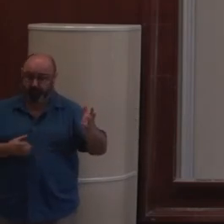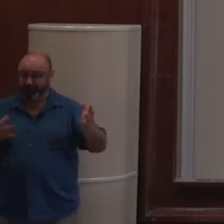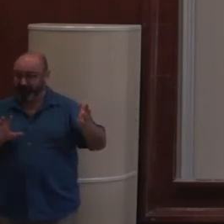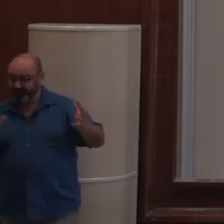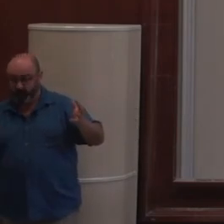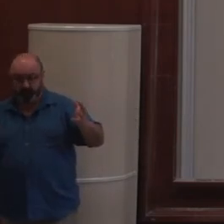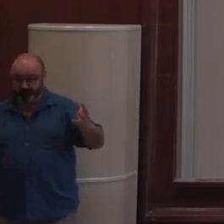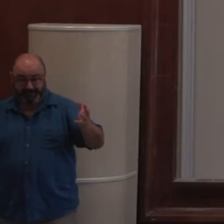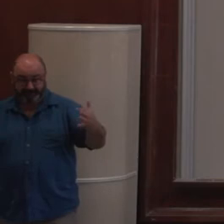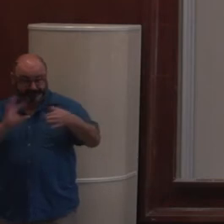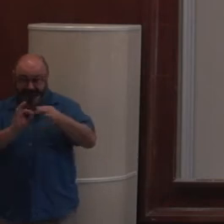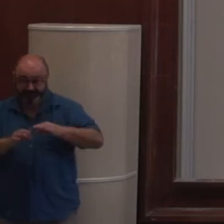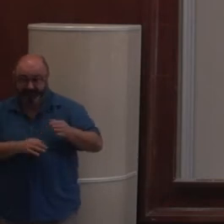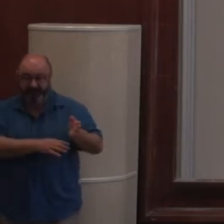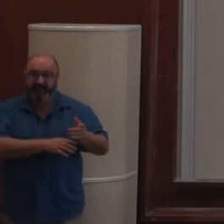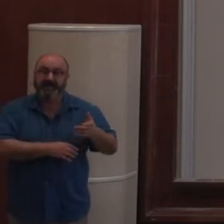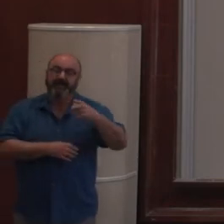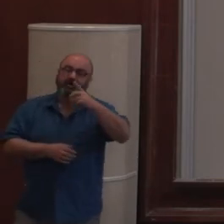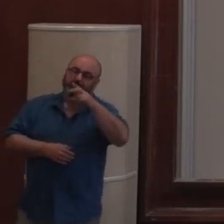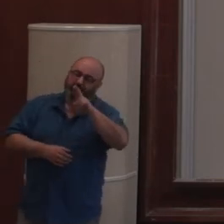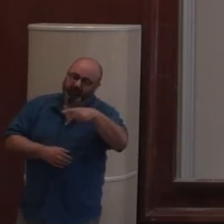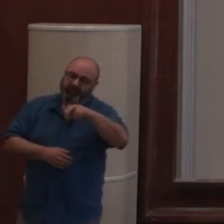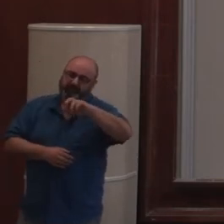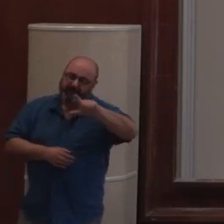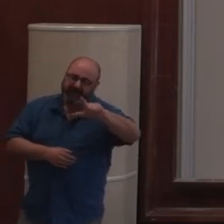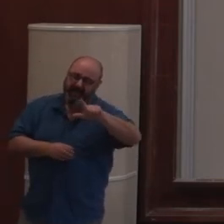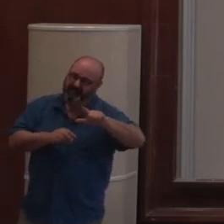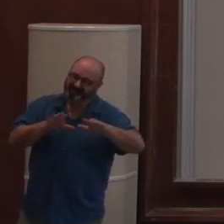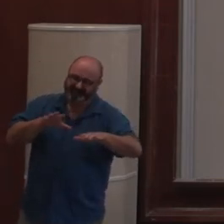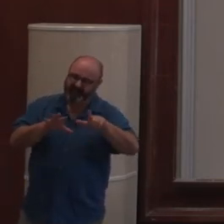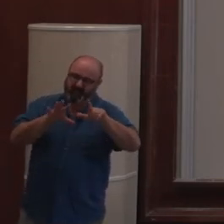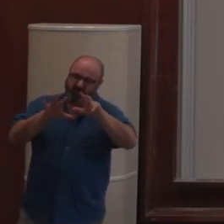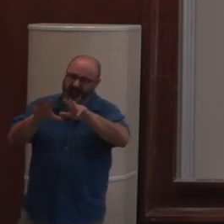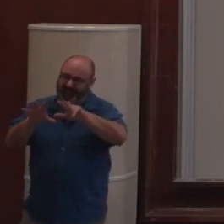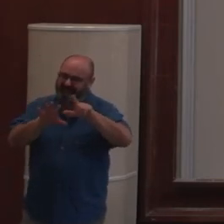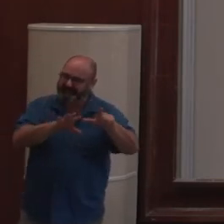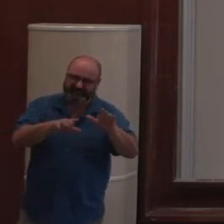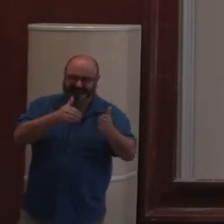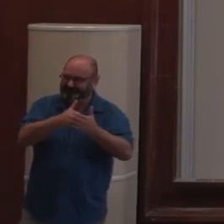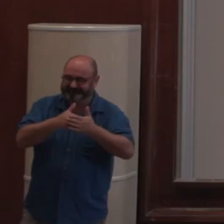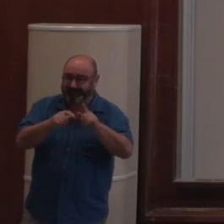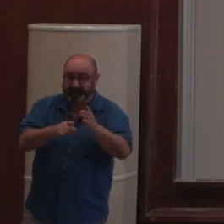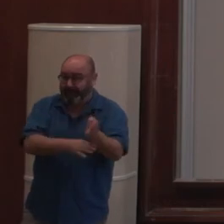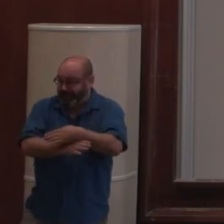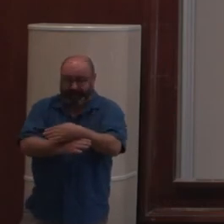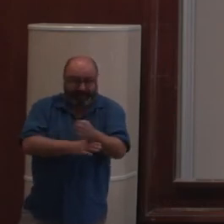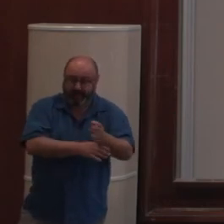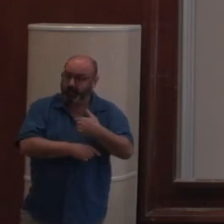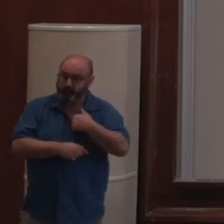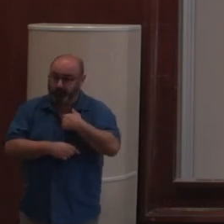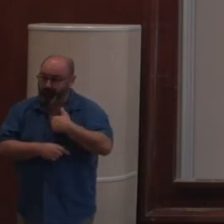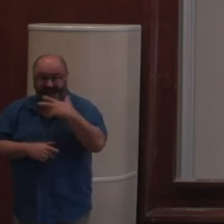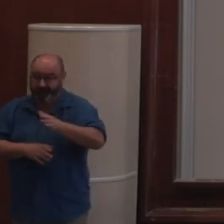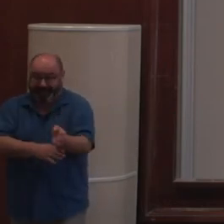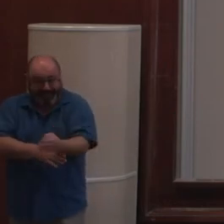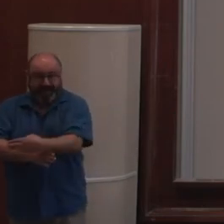Il y peut-être d'un certain côté un peu la même chose avec Drupal, entre Drupal 8 et Drupal 7, ou Backdrop, il y un peu cette même notion. Nous, on ne veut pas ce fork-là.